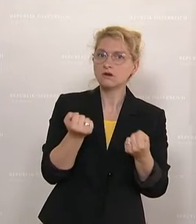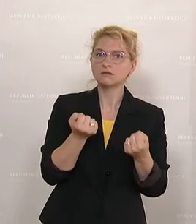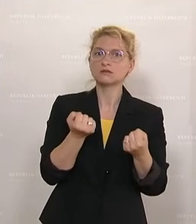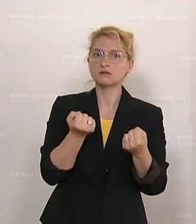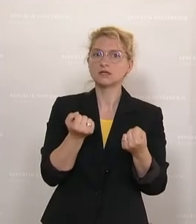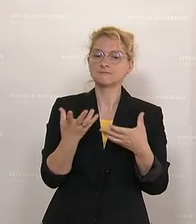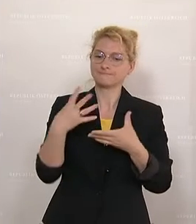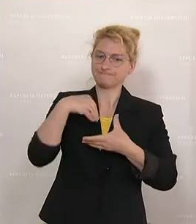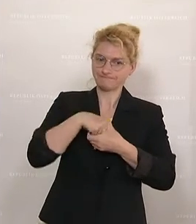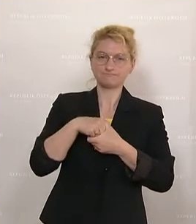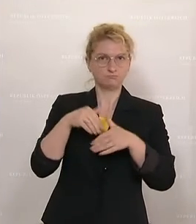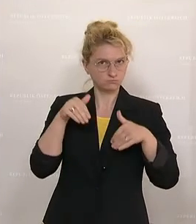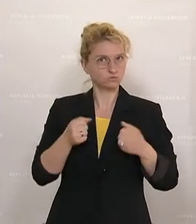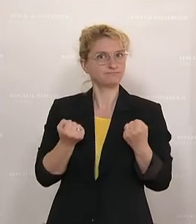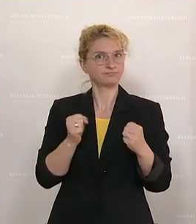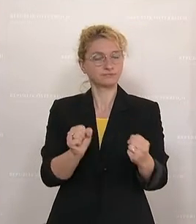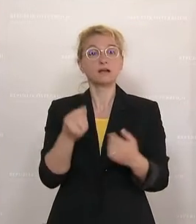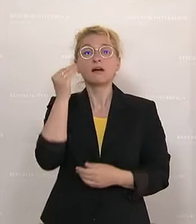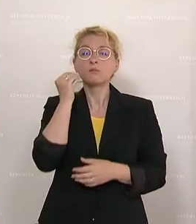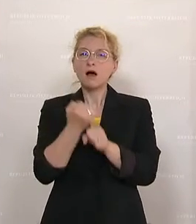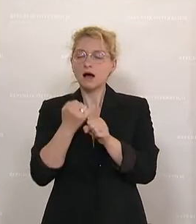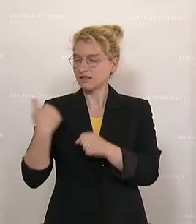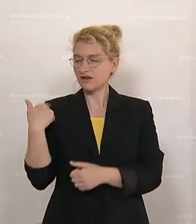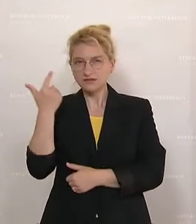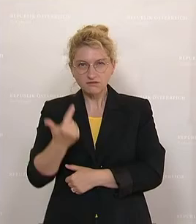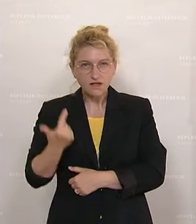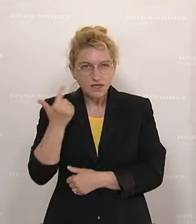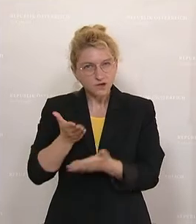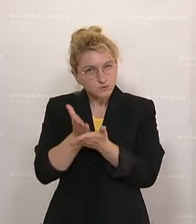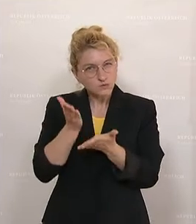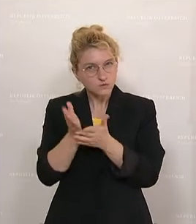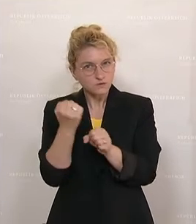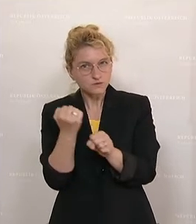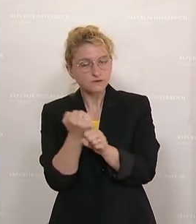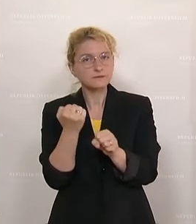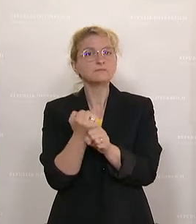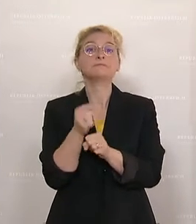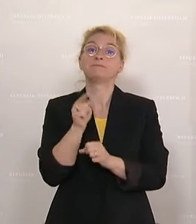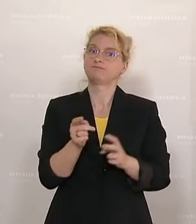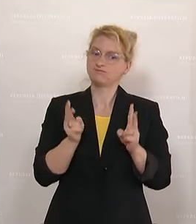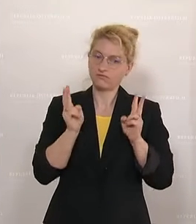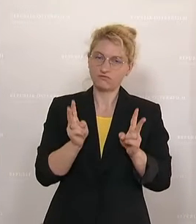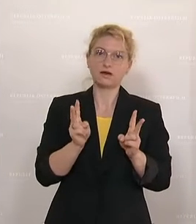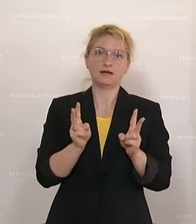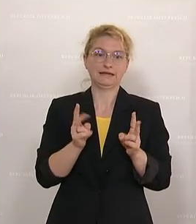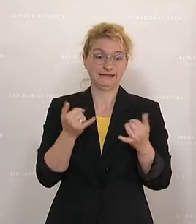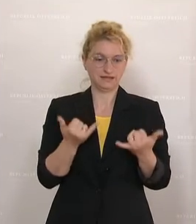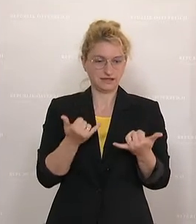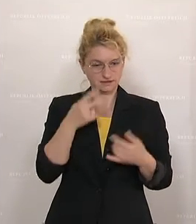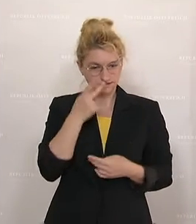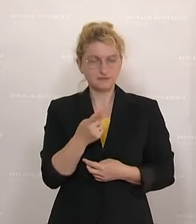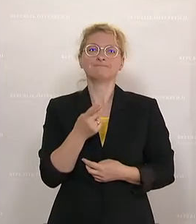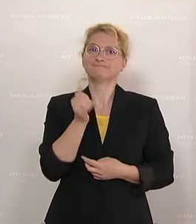sorgen wird. Ich glaube, die Arbeit, die über zwei Jahre gegangen ist, die hat tatsächlich Sinn gemacht und auch